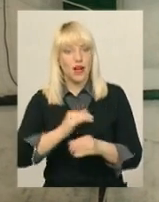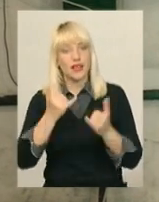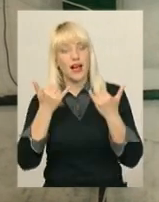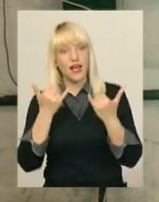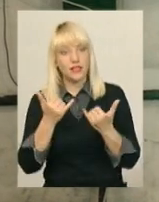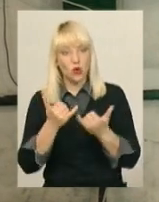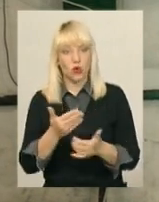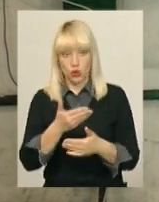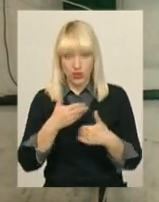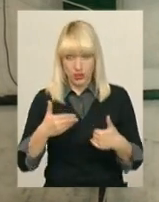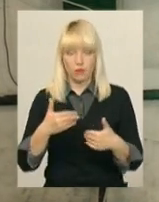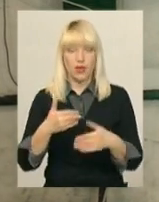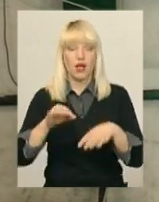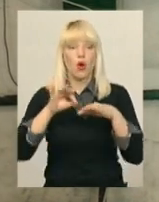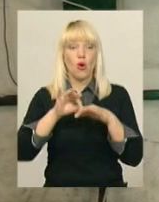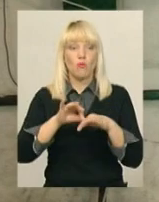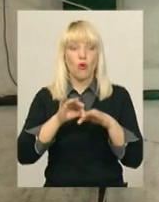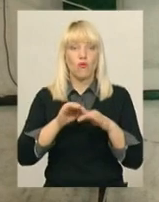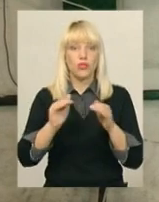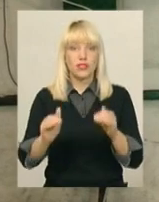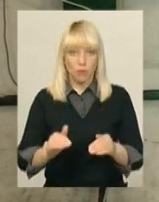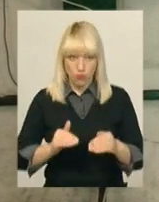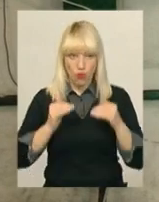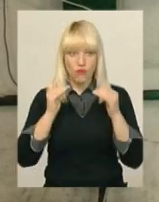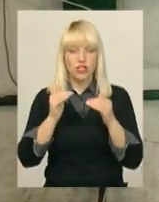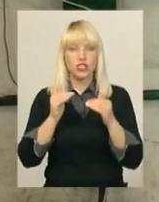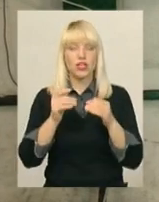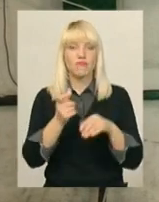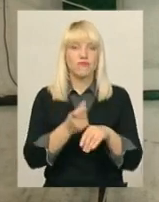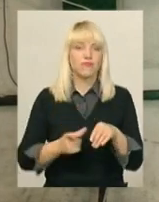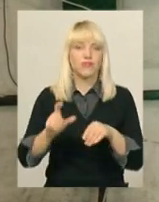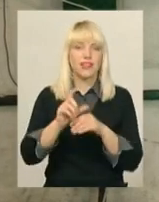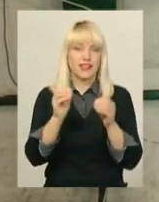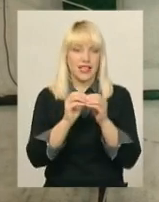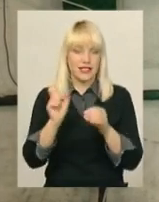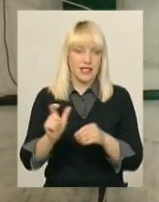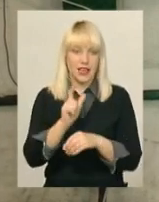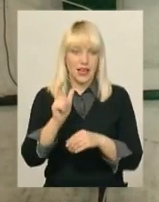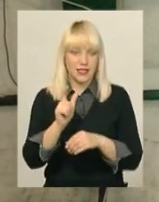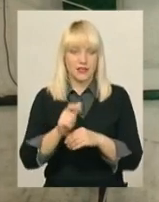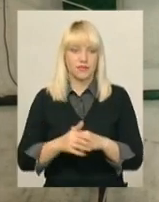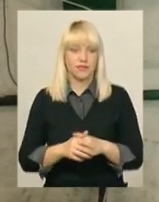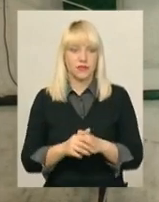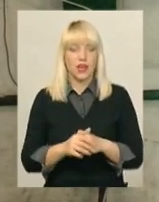проводимо з повищеною в 10 раз дозою гіпоклориду. Дозування